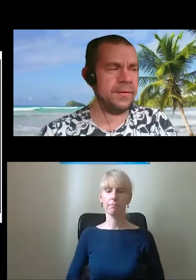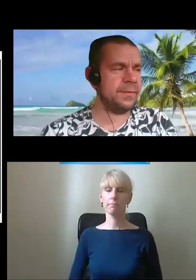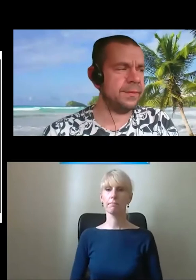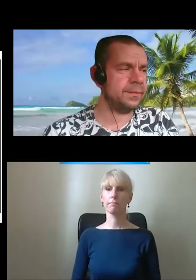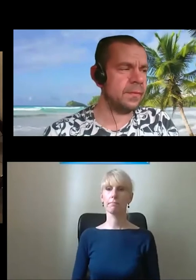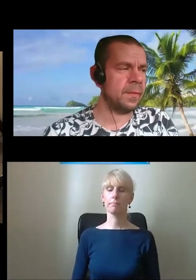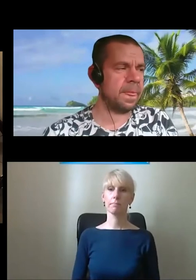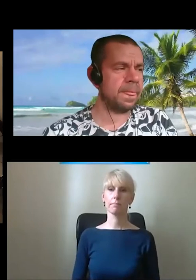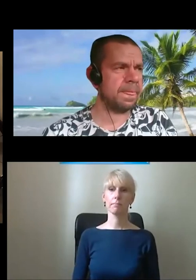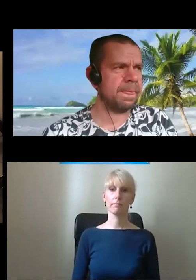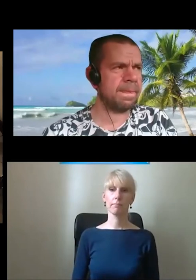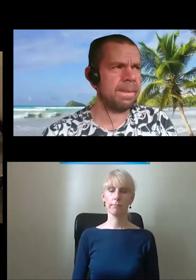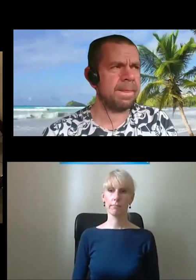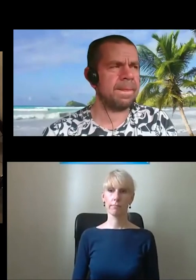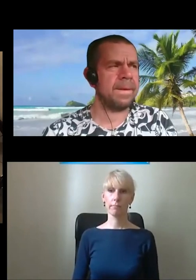ok.